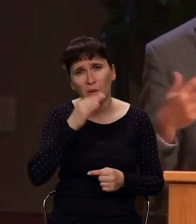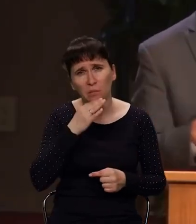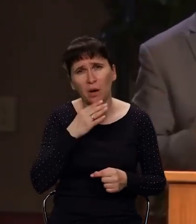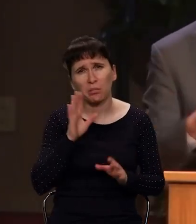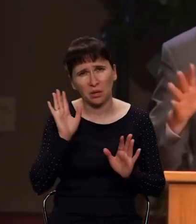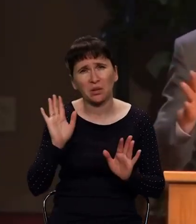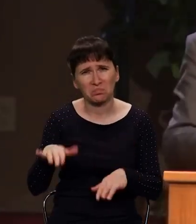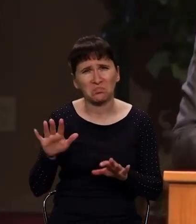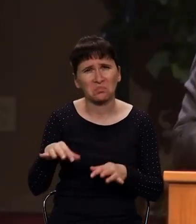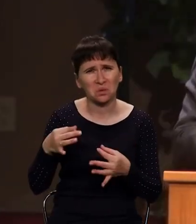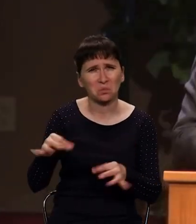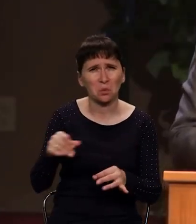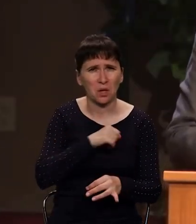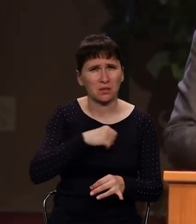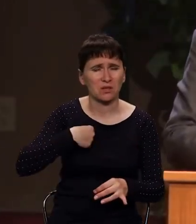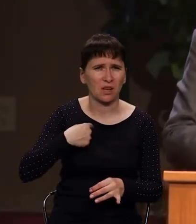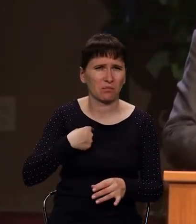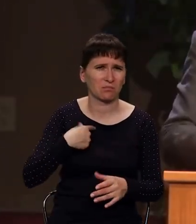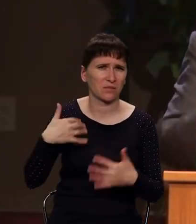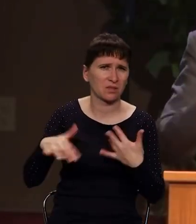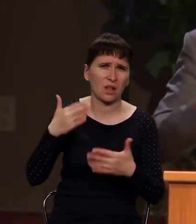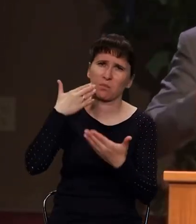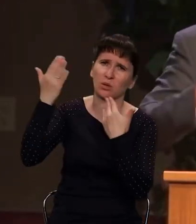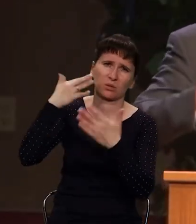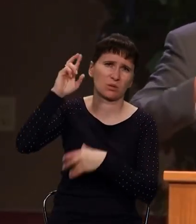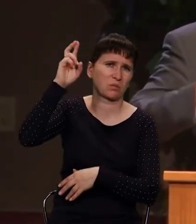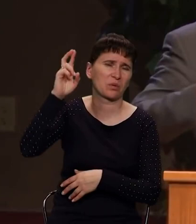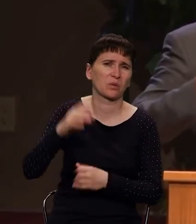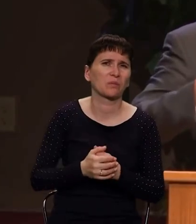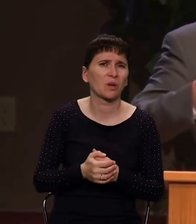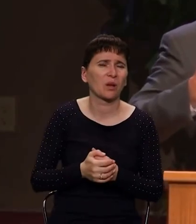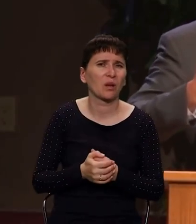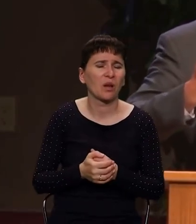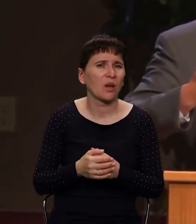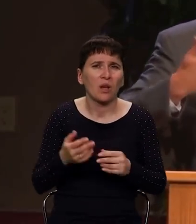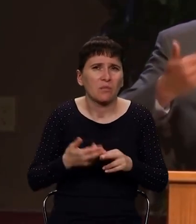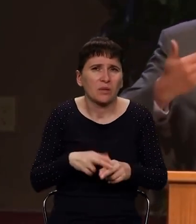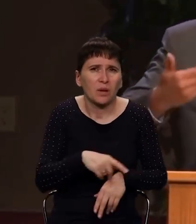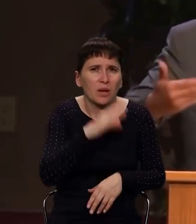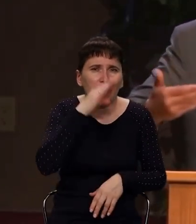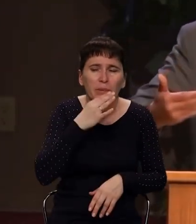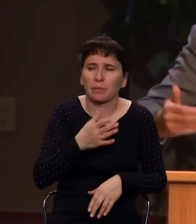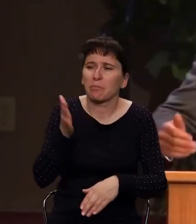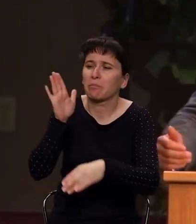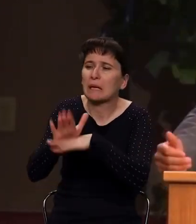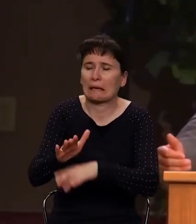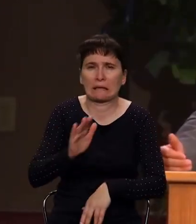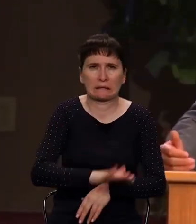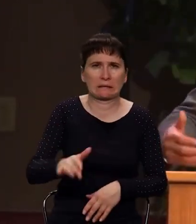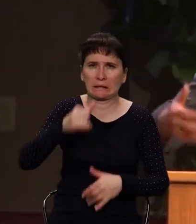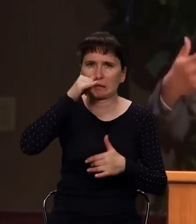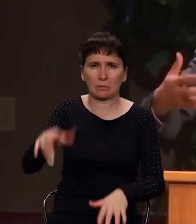попустительство и отступили от Бога. И потому у них нет морального права говорить что-то детям.